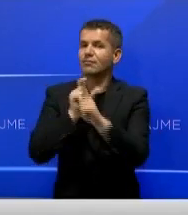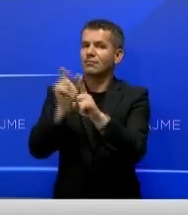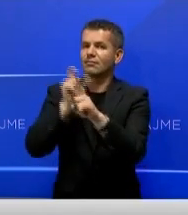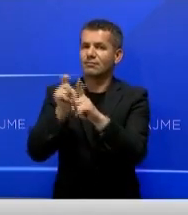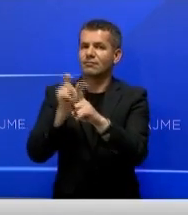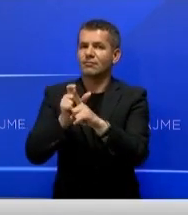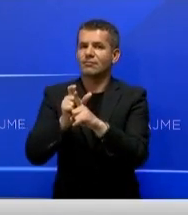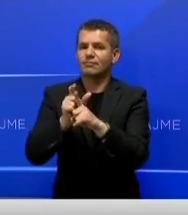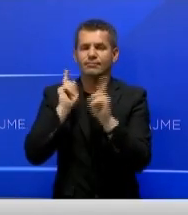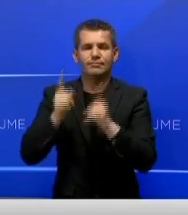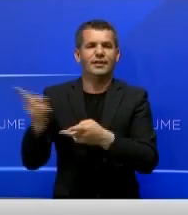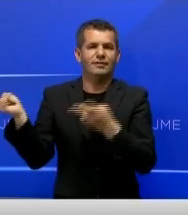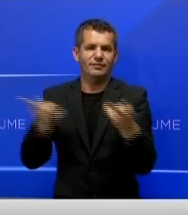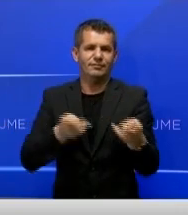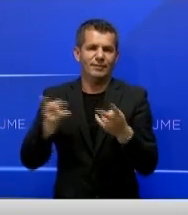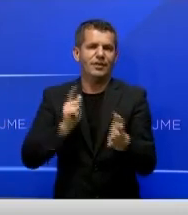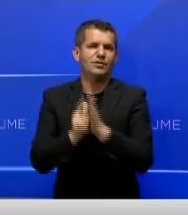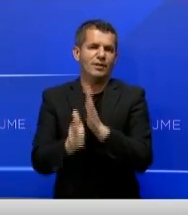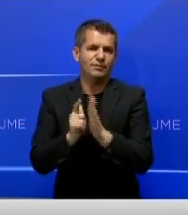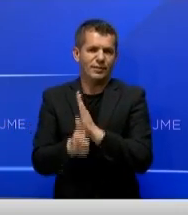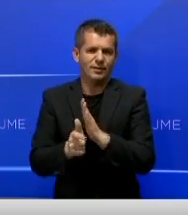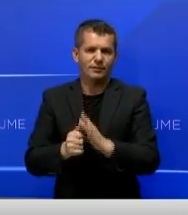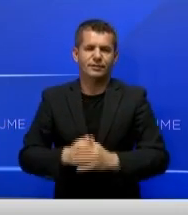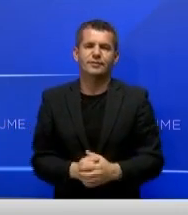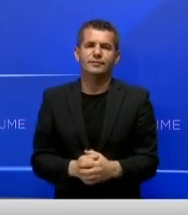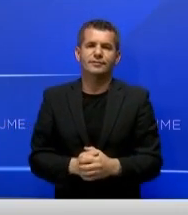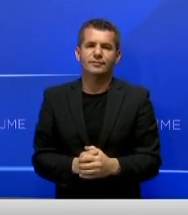mundurën që të siguroj vaksina sa ma shveqetit dhe mundur.